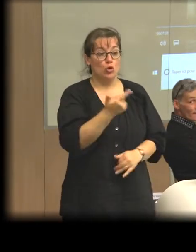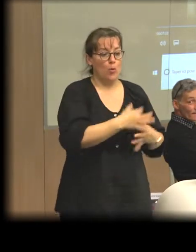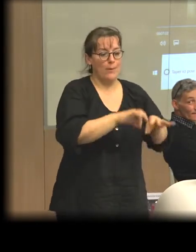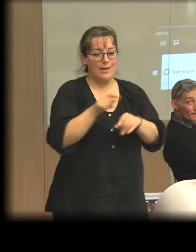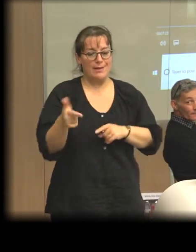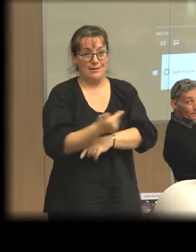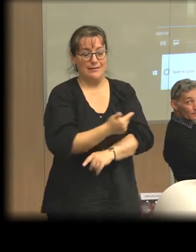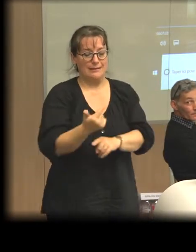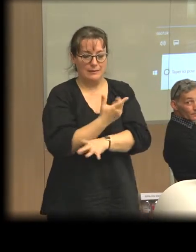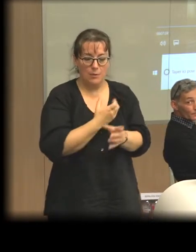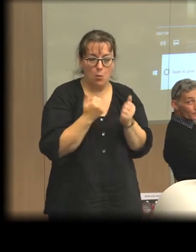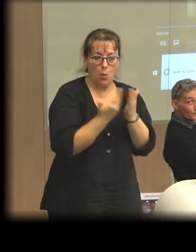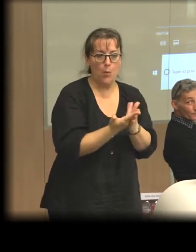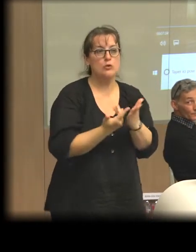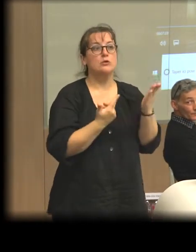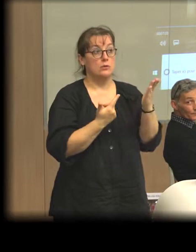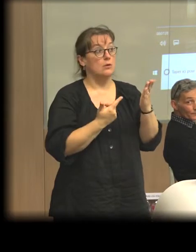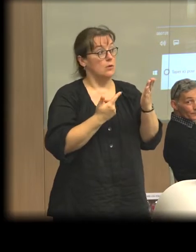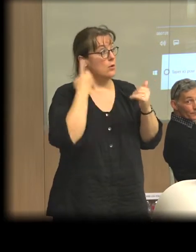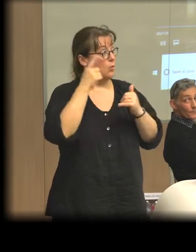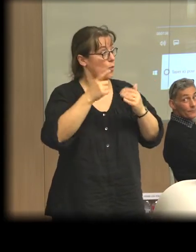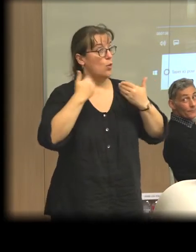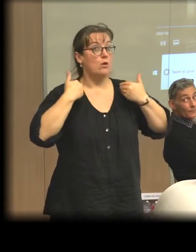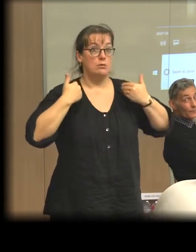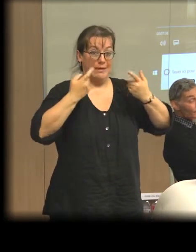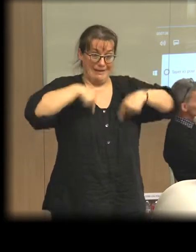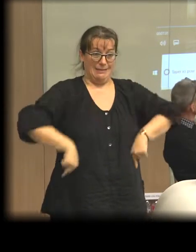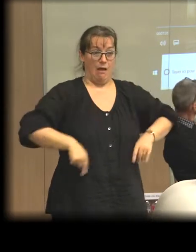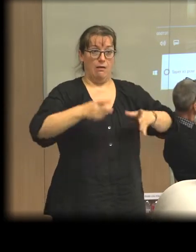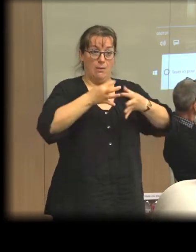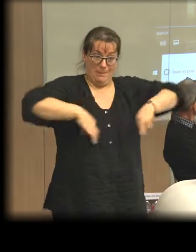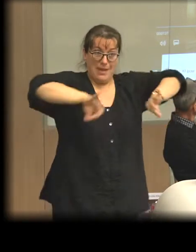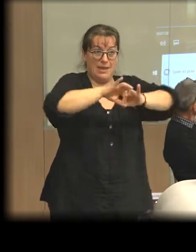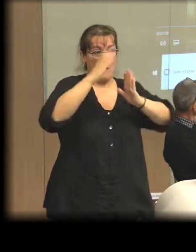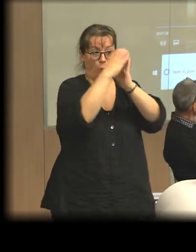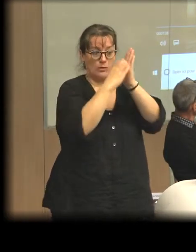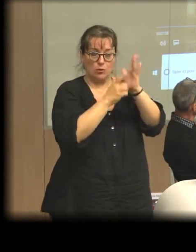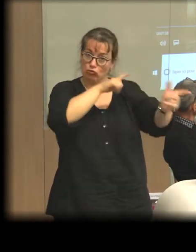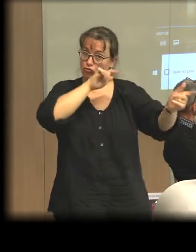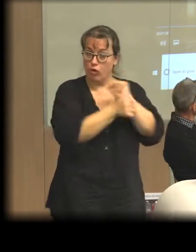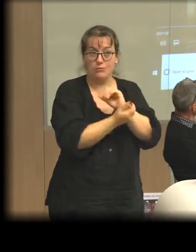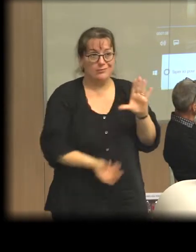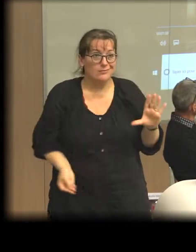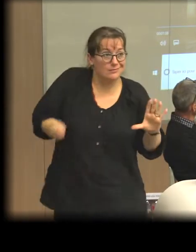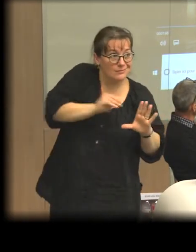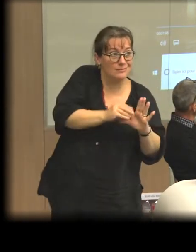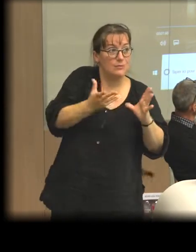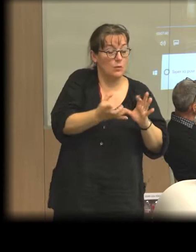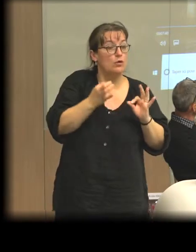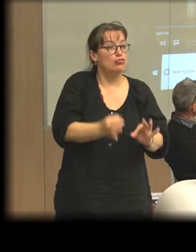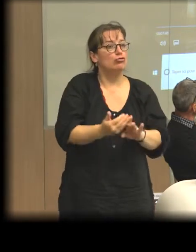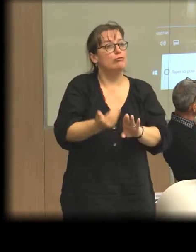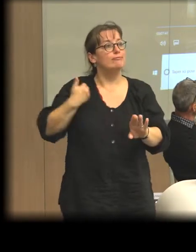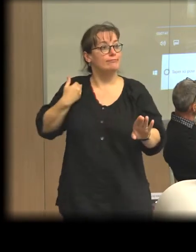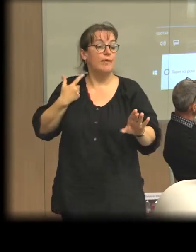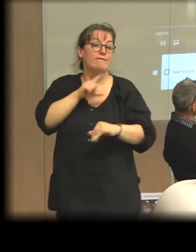autre objectif collectif que la croissance maximale qui a été si décisive pendant l